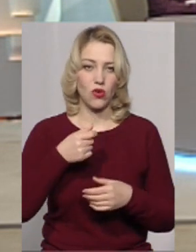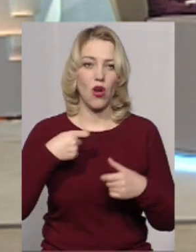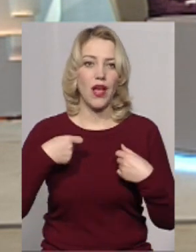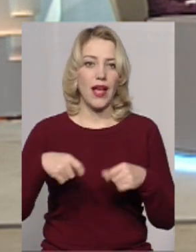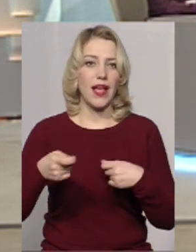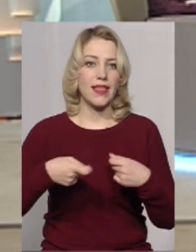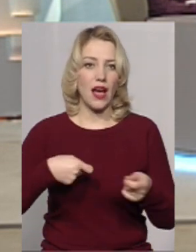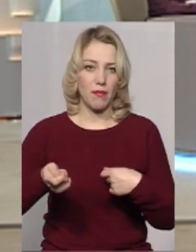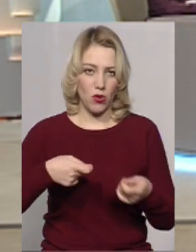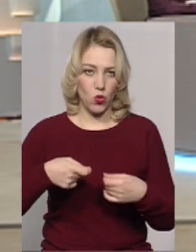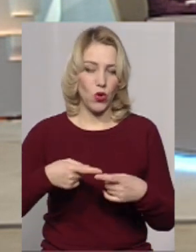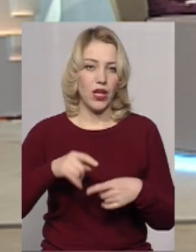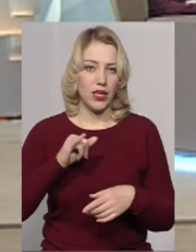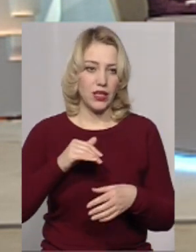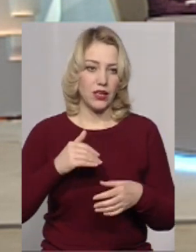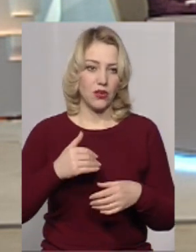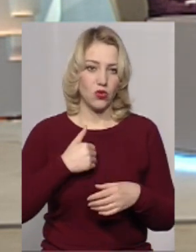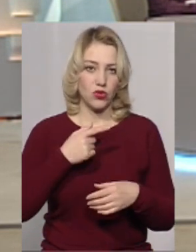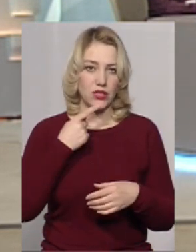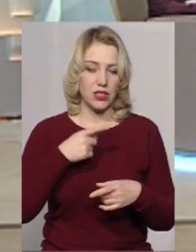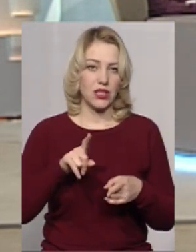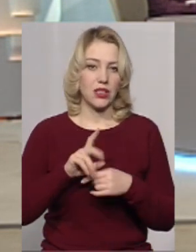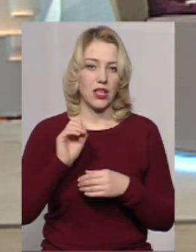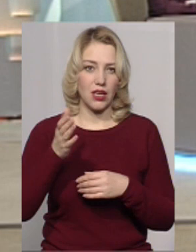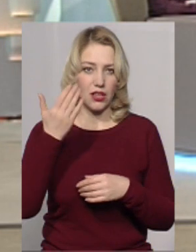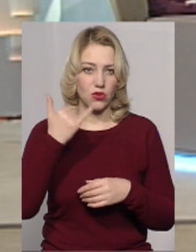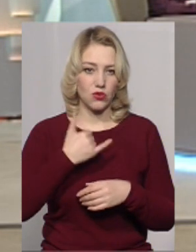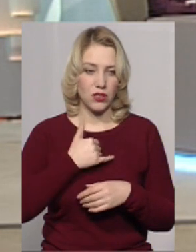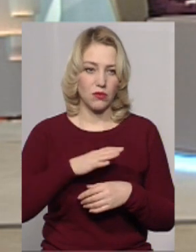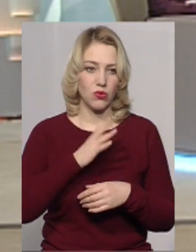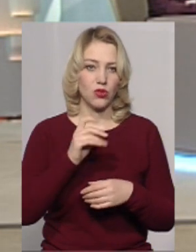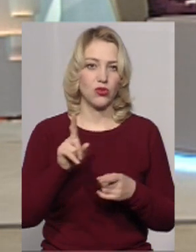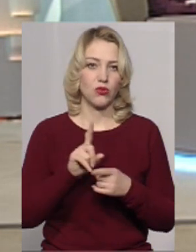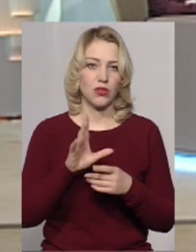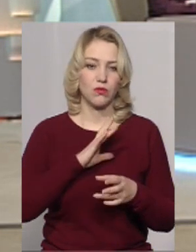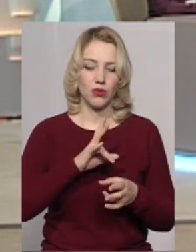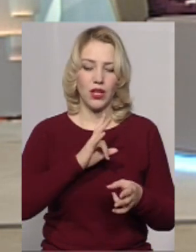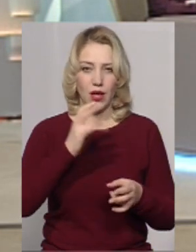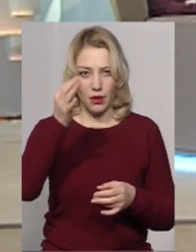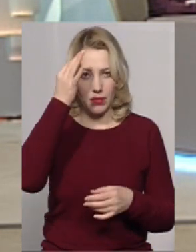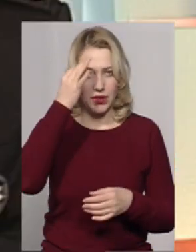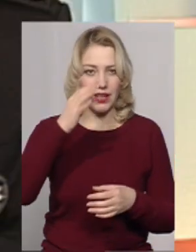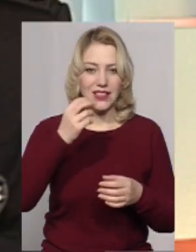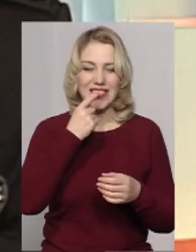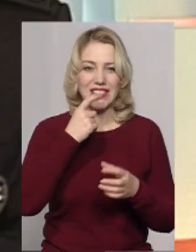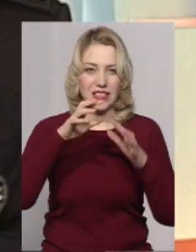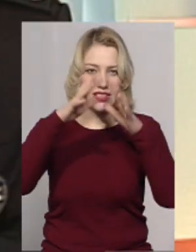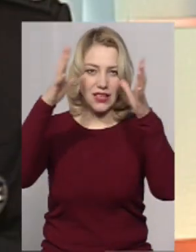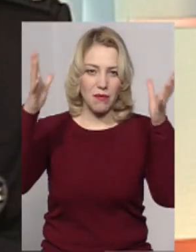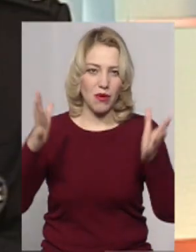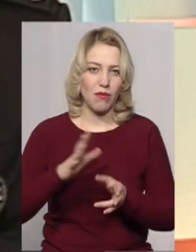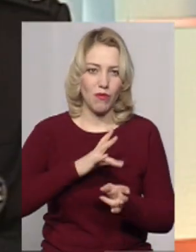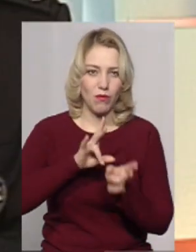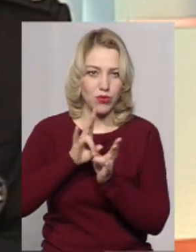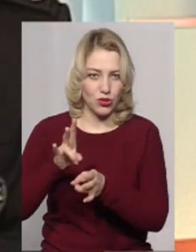нашого. І я хочу сказати, що вже таких прецедентів, як в нас колись були з тим, що в нас там писанки пошкодили, пам'ятаєте теж, щоб була така прикра.